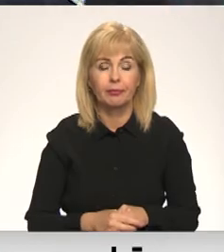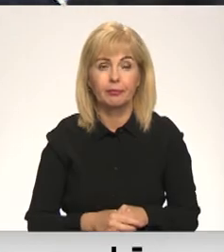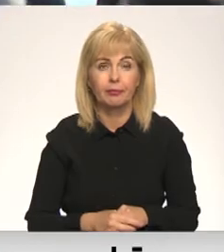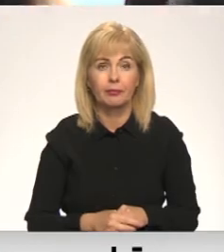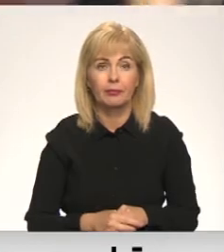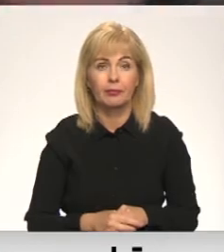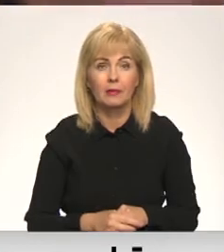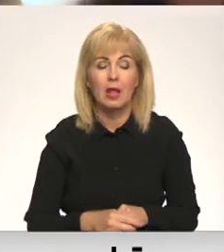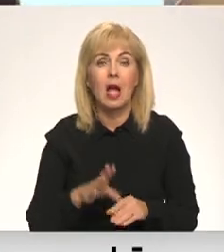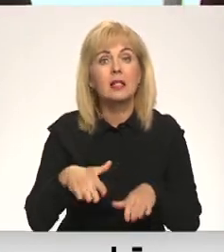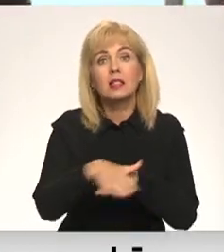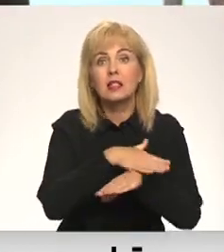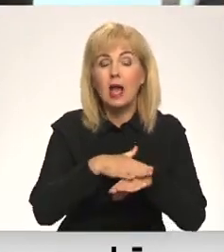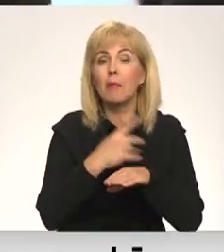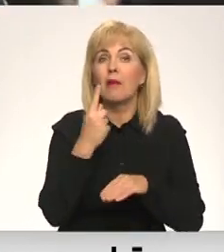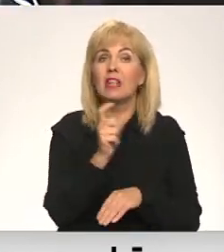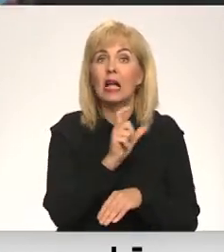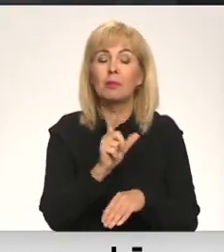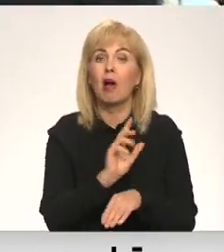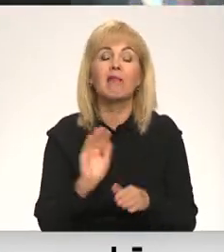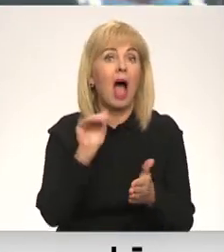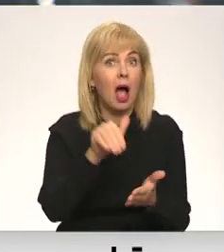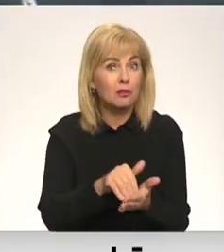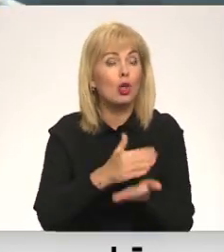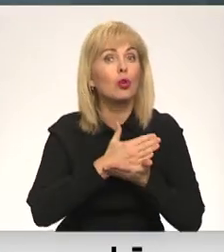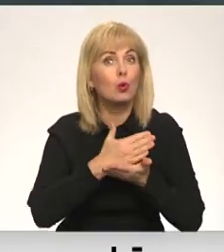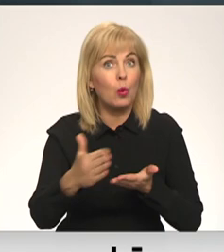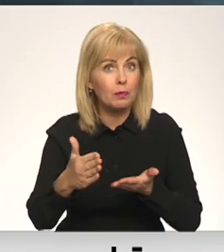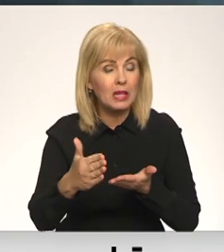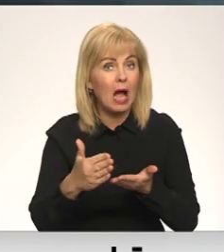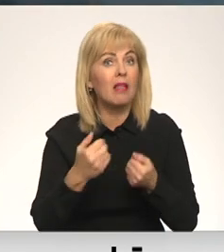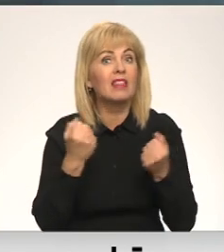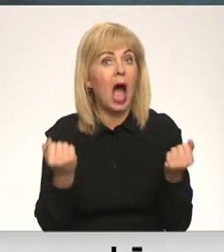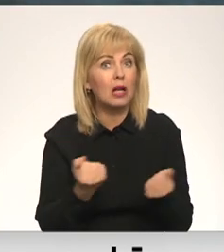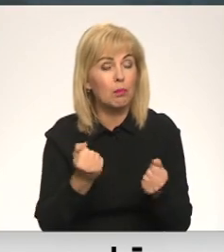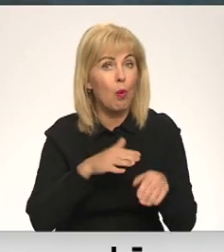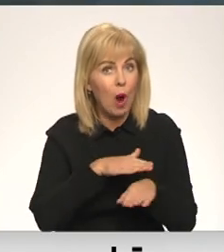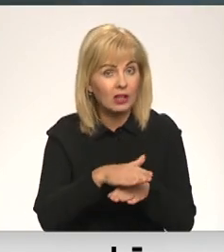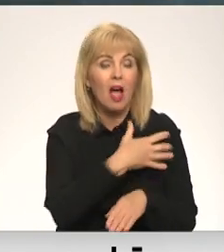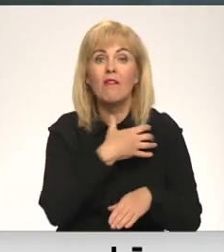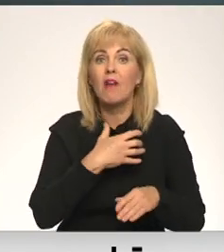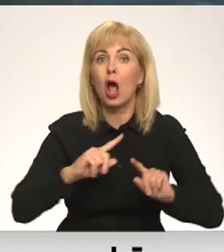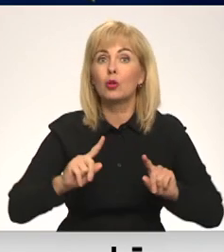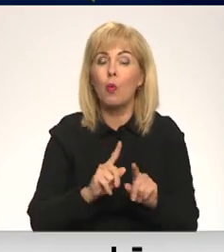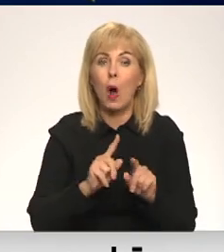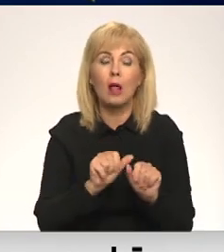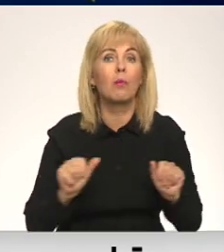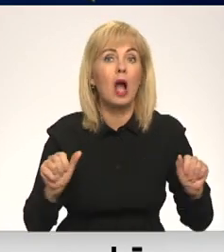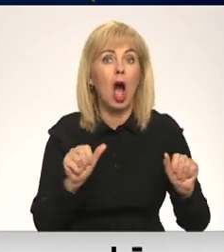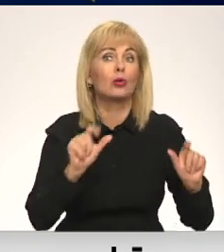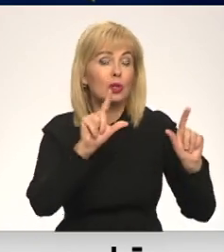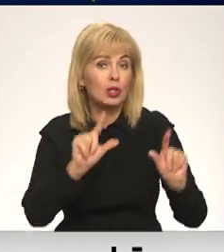Lai sabiedrība vienā brīdī neapstātos un turpinātu funkcionēt, valdība nolēma saīsināt karantīnas periodu